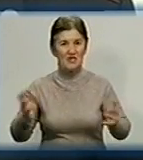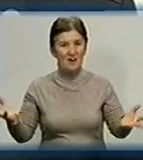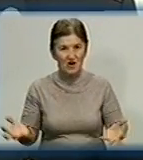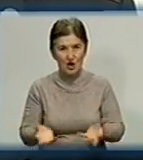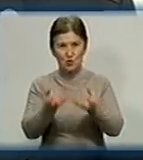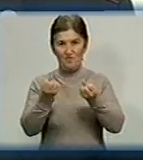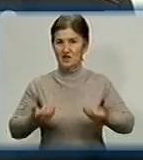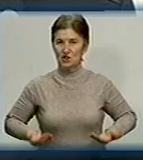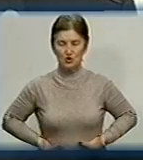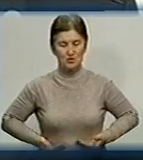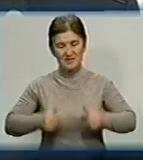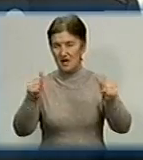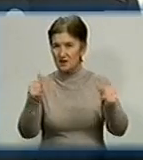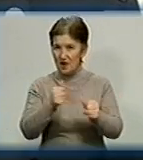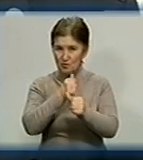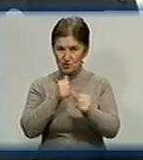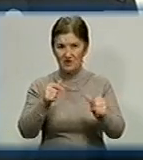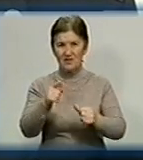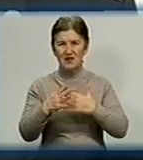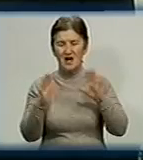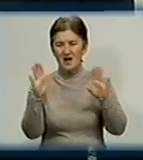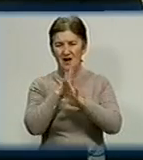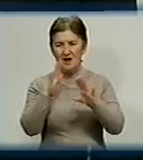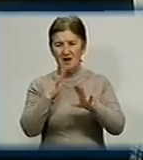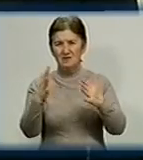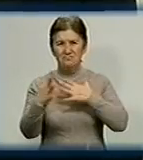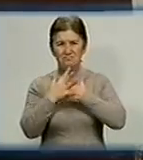було б неможливо, тому що вони задихнулися ще до приїзду рятувальника.